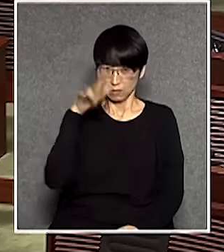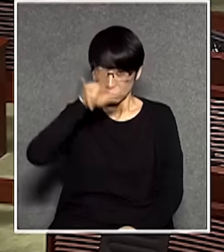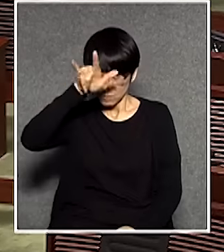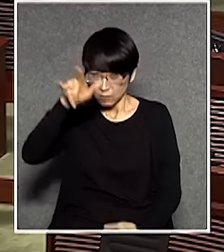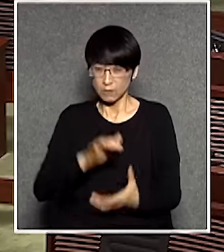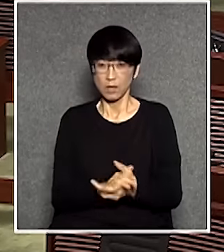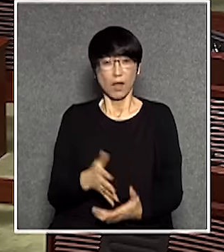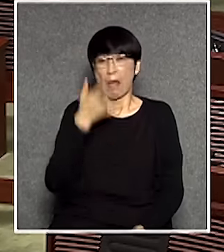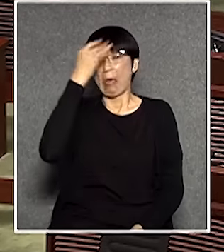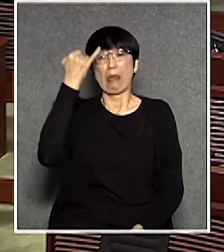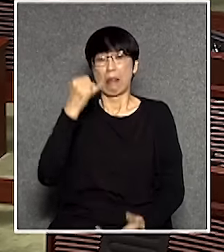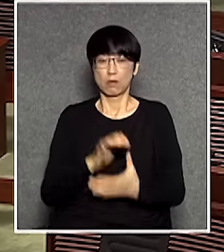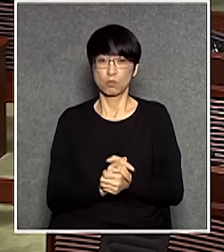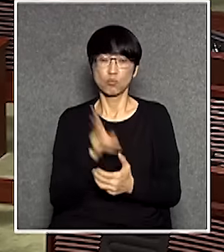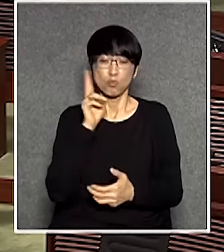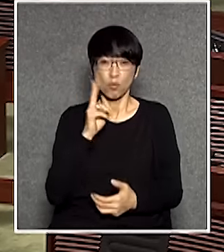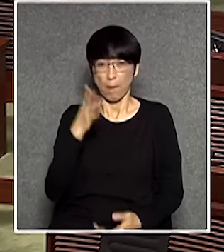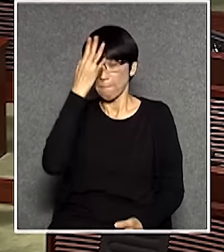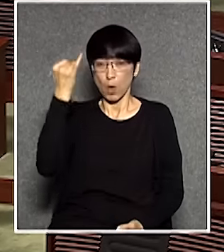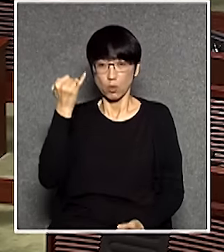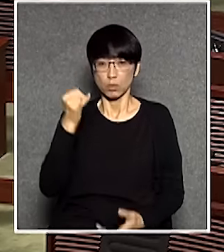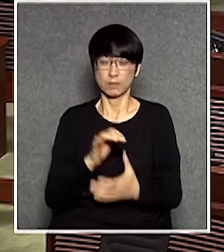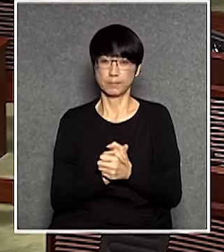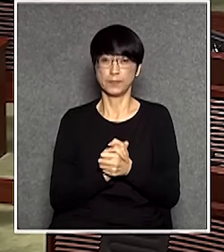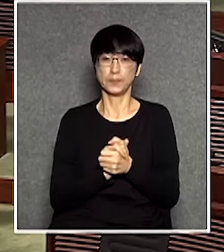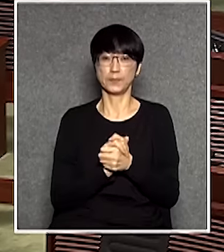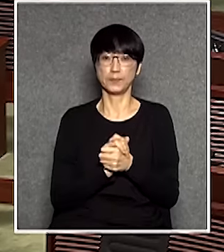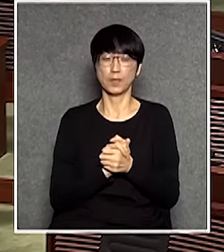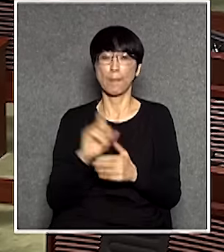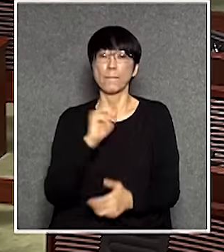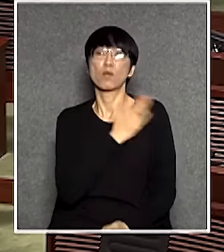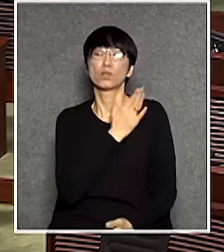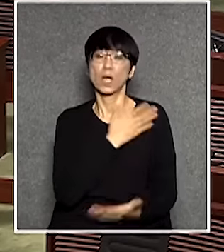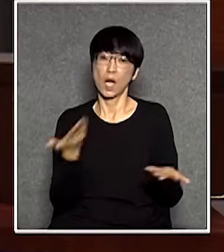大吉利是Touchwood有什麼冬瓜豆腐是不是那誰負責